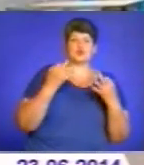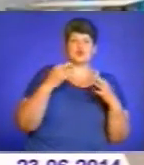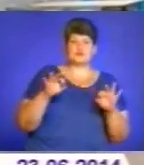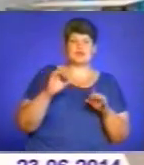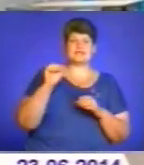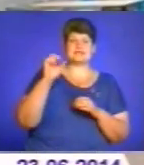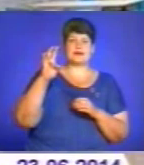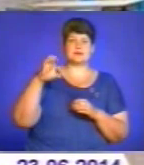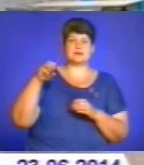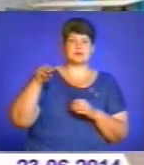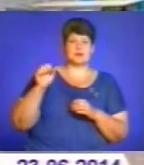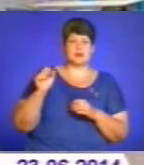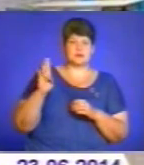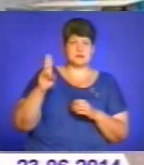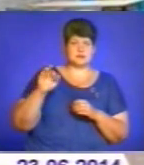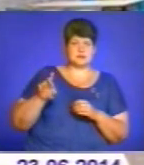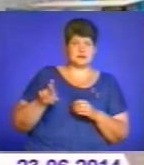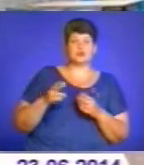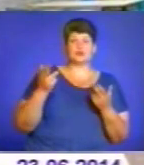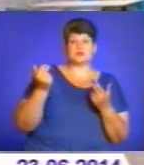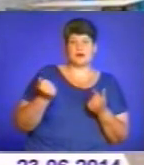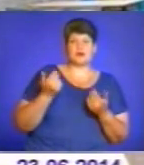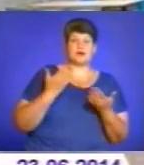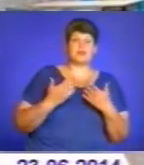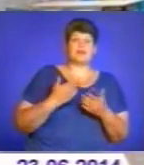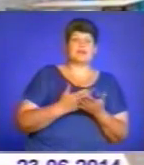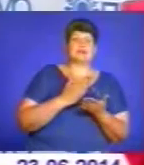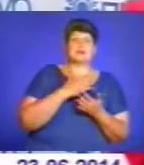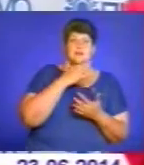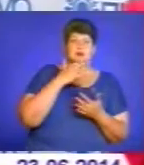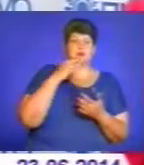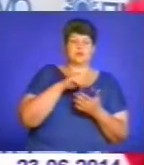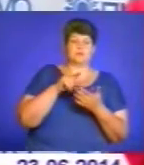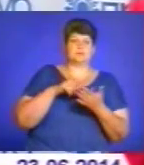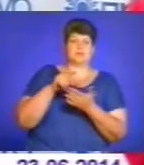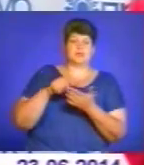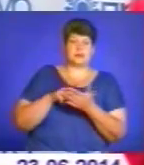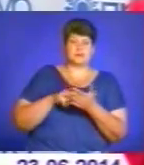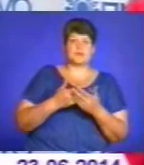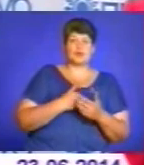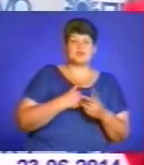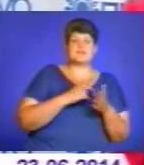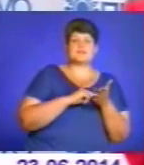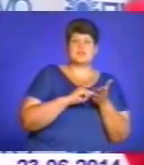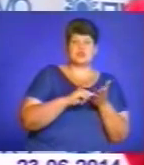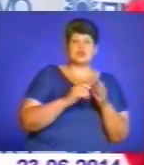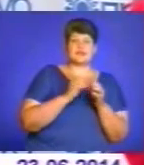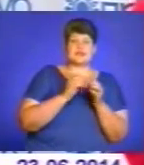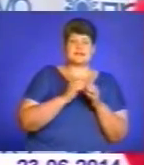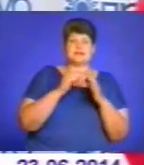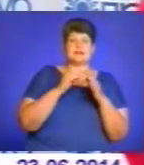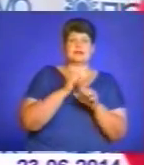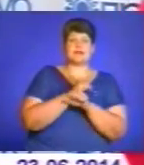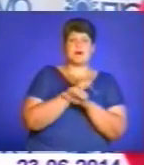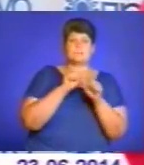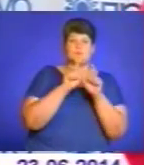не п'ятає станція, то так. Але в мене є дуже багато запитань. Хочеться відзначити, що 10 таборів працює, але